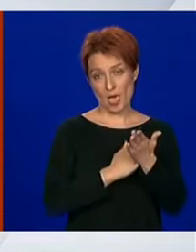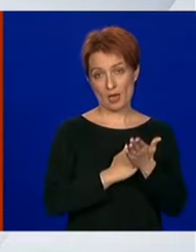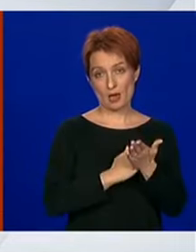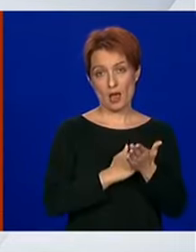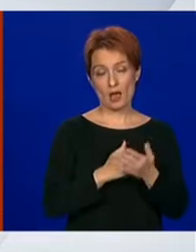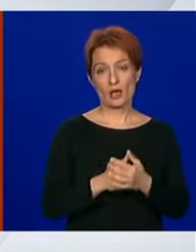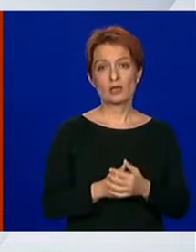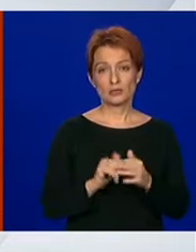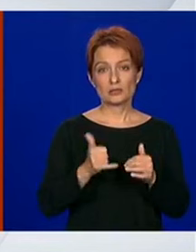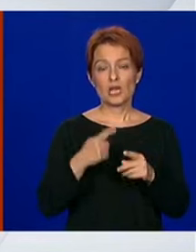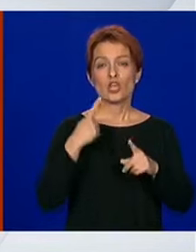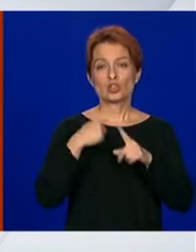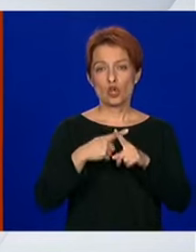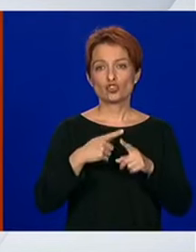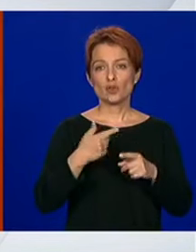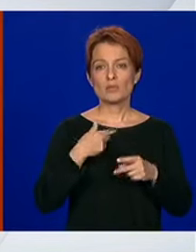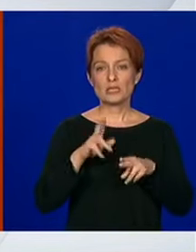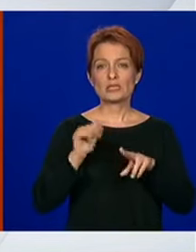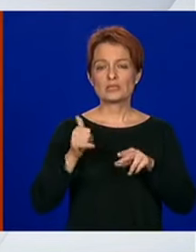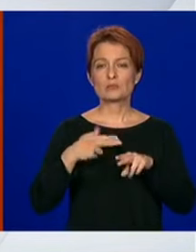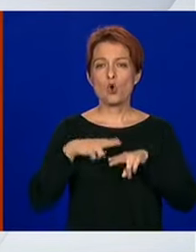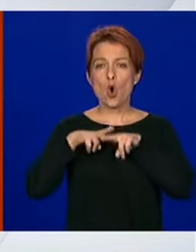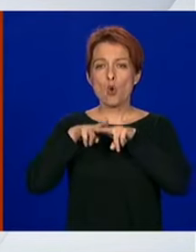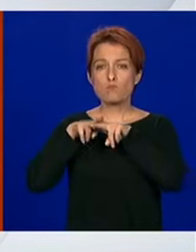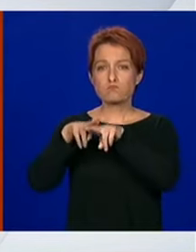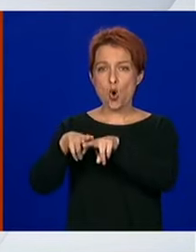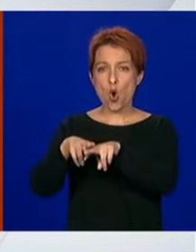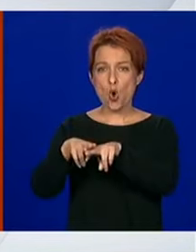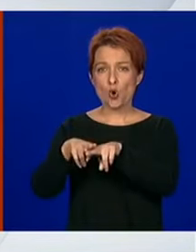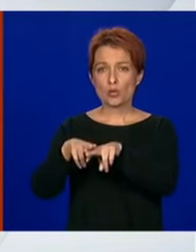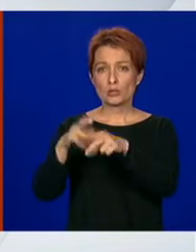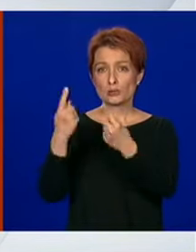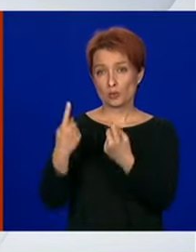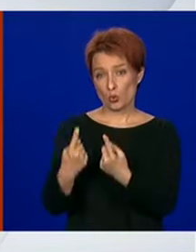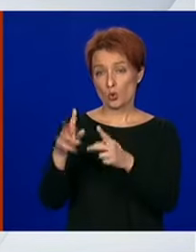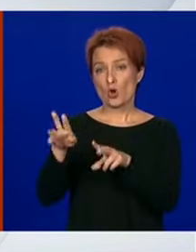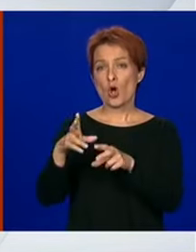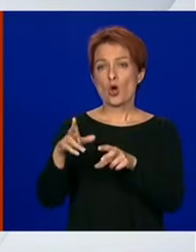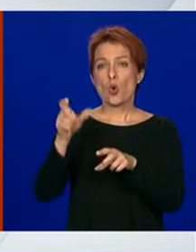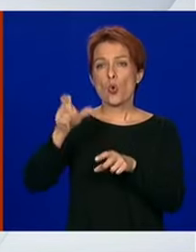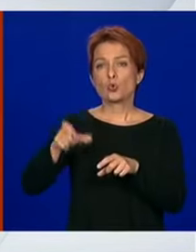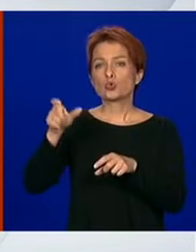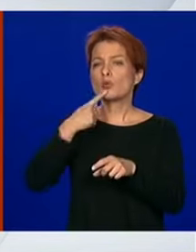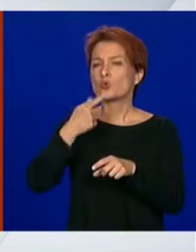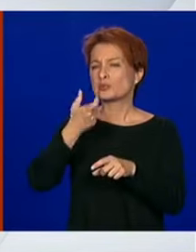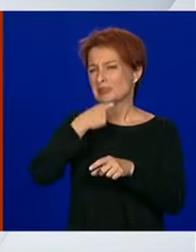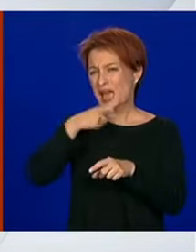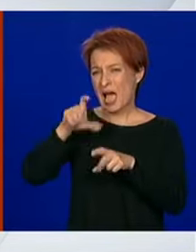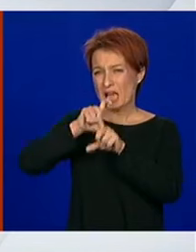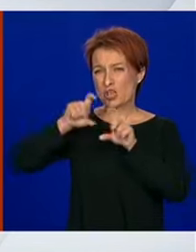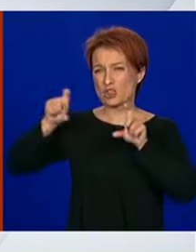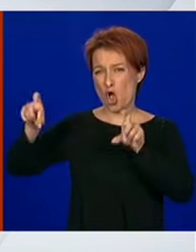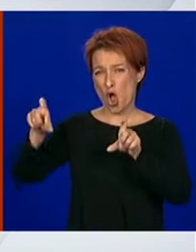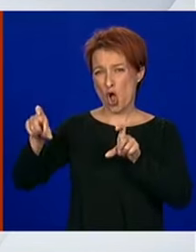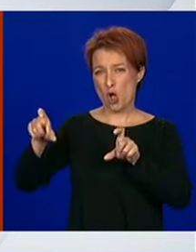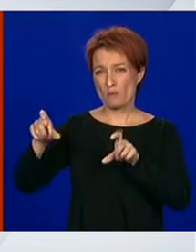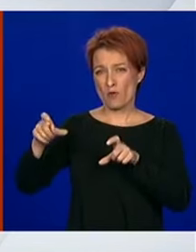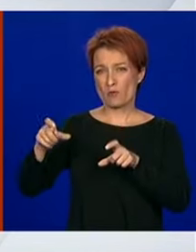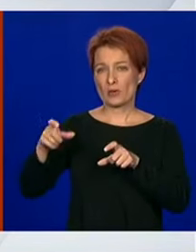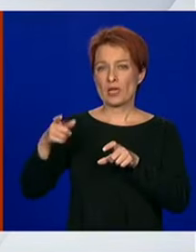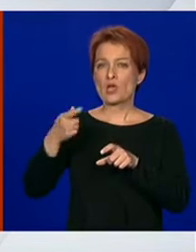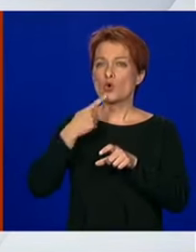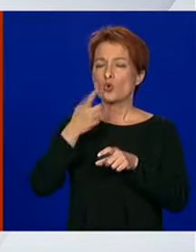Dakle, točno je. Mi smo hospitalizirali sve osobe koje su štićenici domova za starije a koje su na